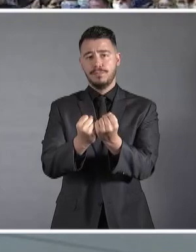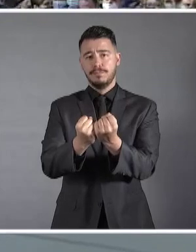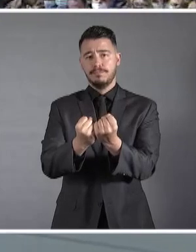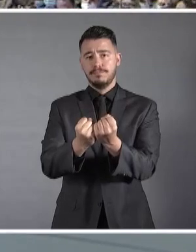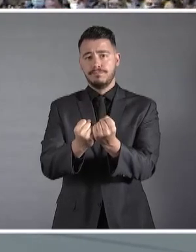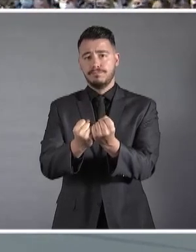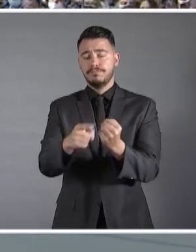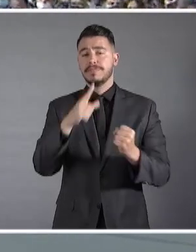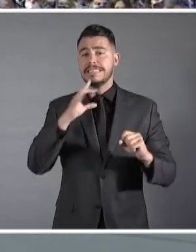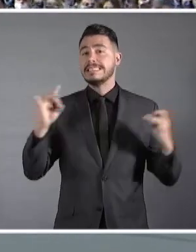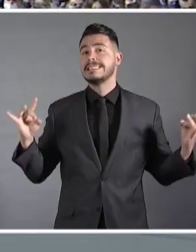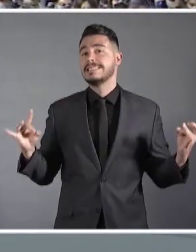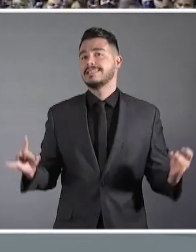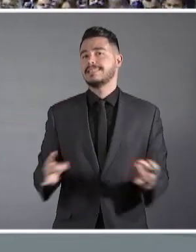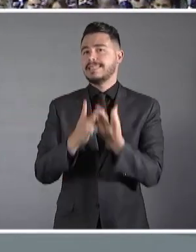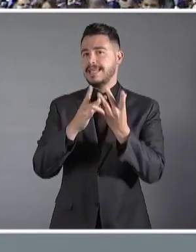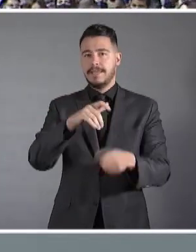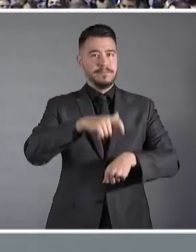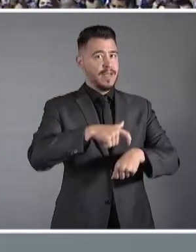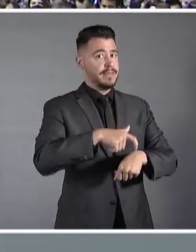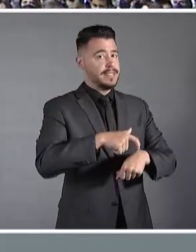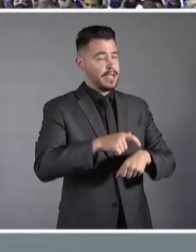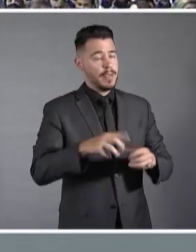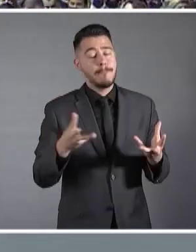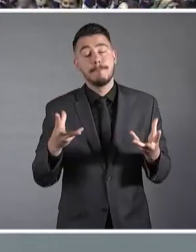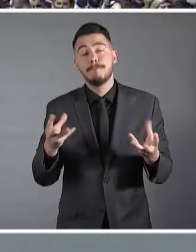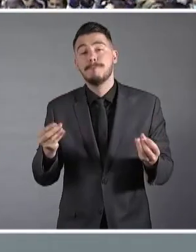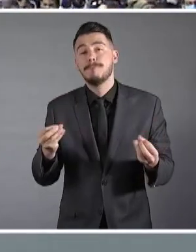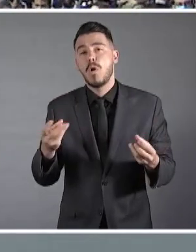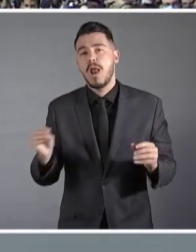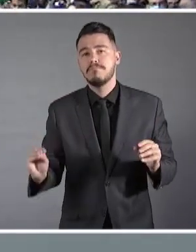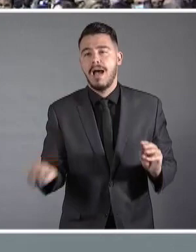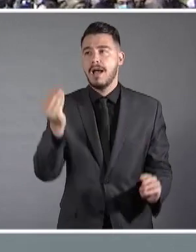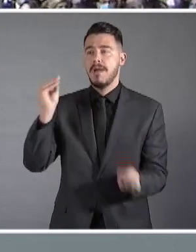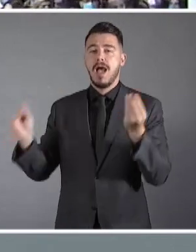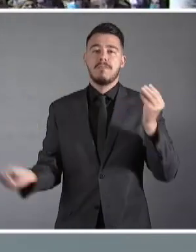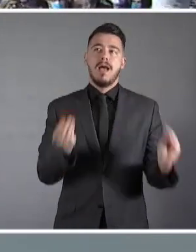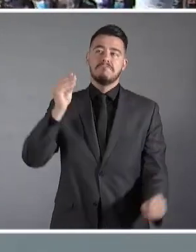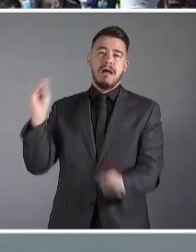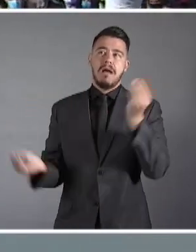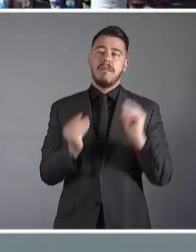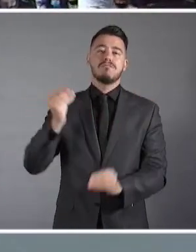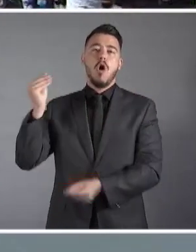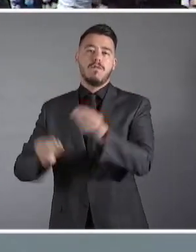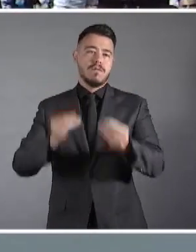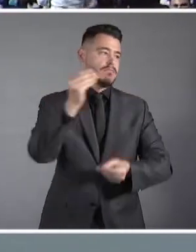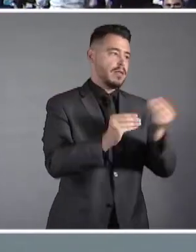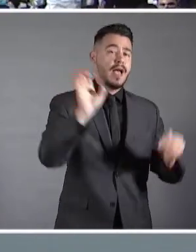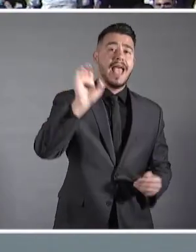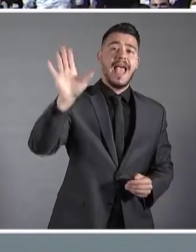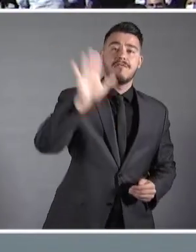να είναι σε εξέλιξη κοσμογονικές αλλαγές στη γειτονιά μας, στην Ευρώπη, σε ολόκληρο τον κόσμο.